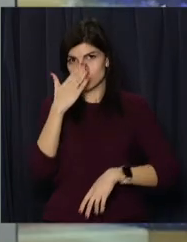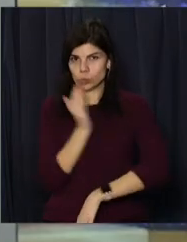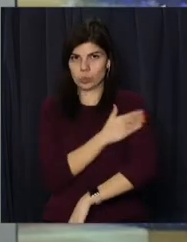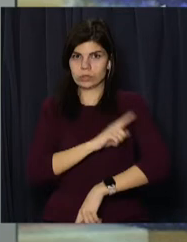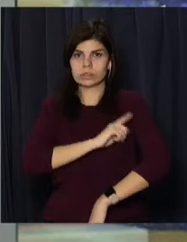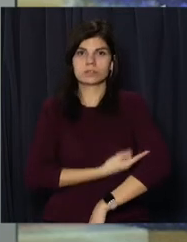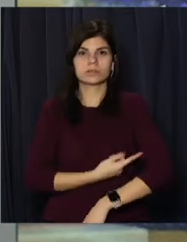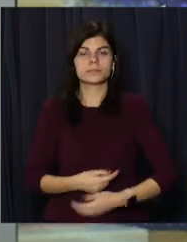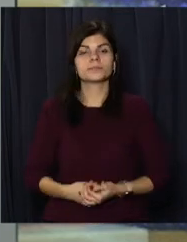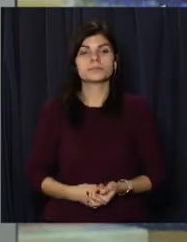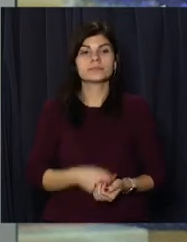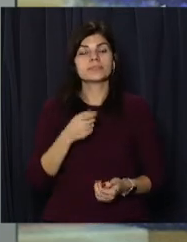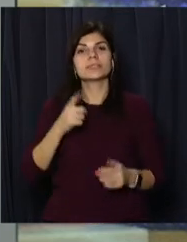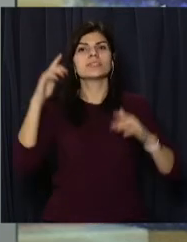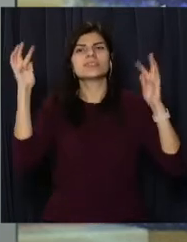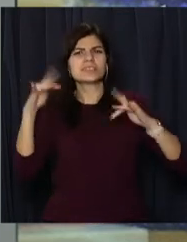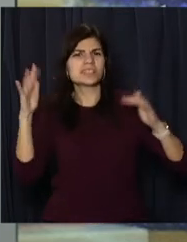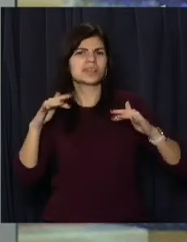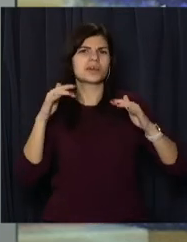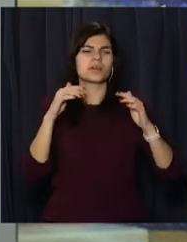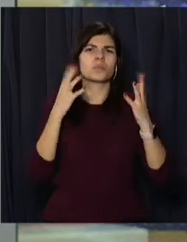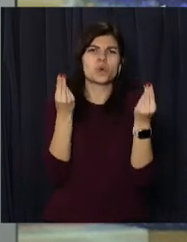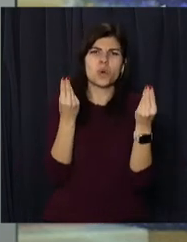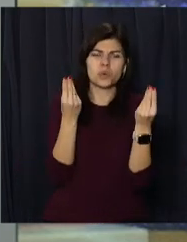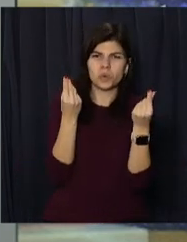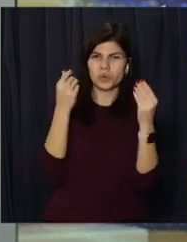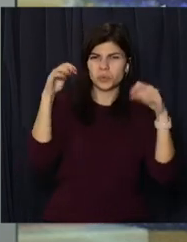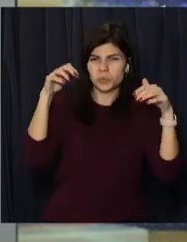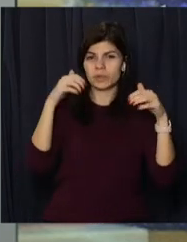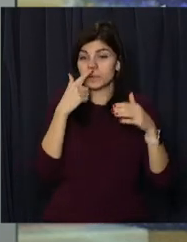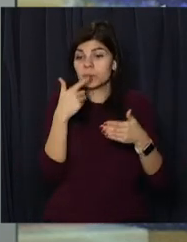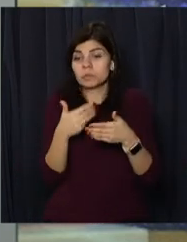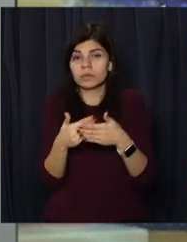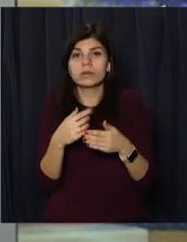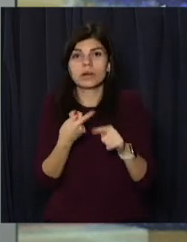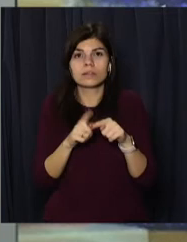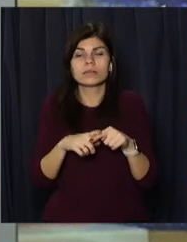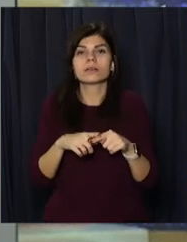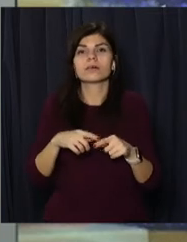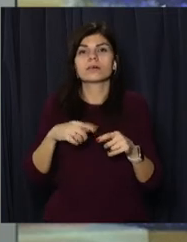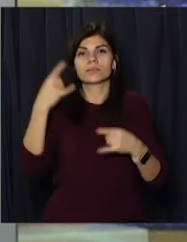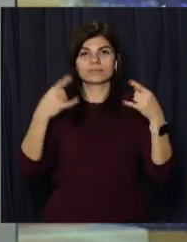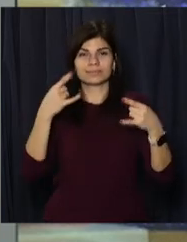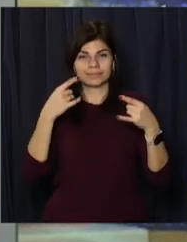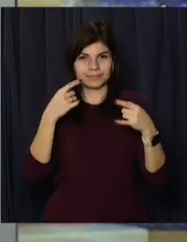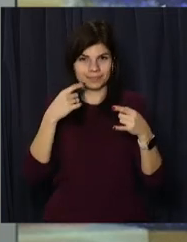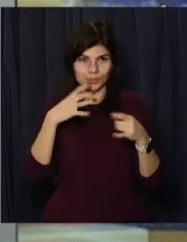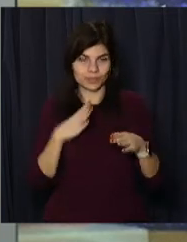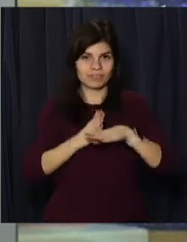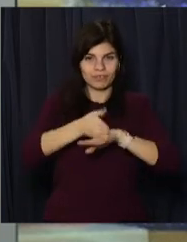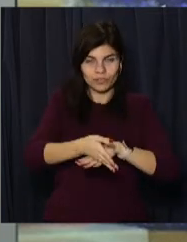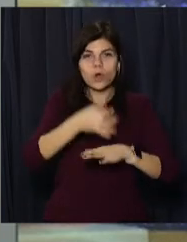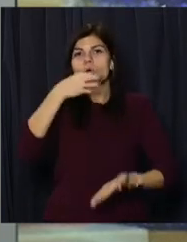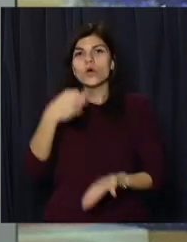Невеликий мокрий сніг та колування температури – такі прогнози на найближчі дні озвучив у прес-центрі відкритого керівник регіонального